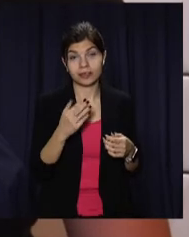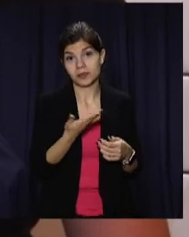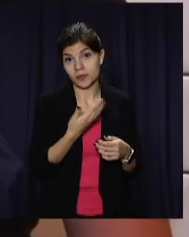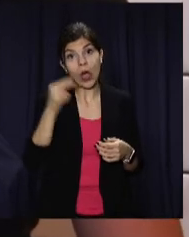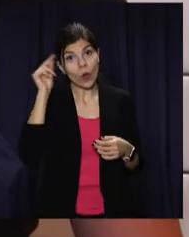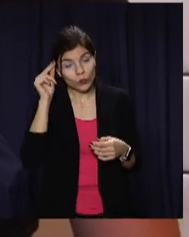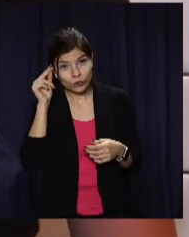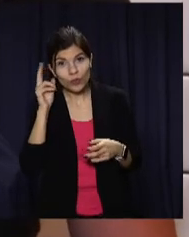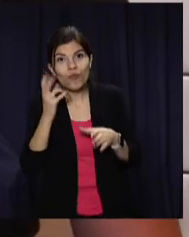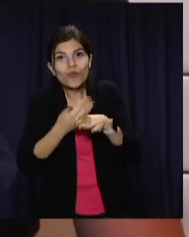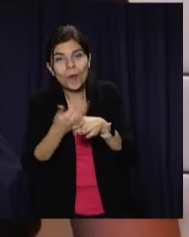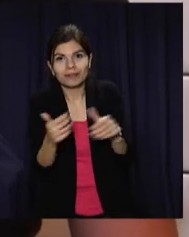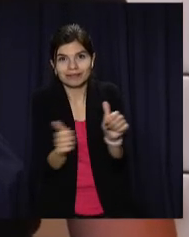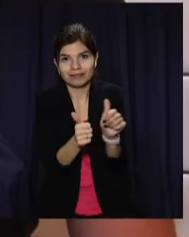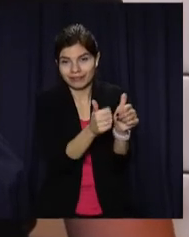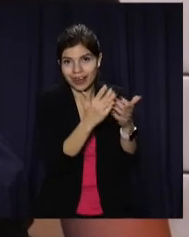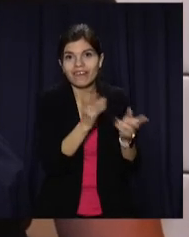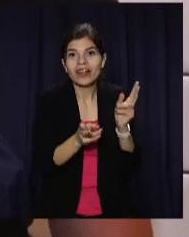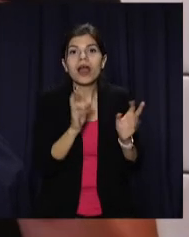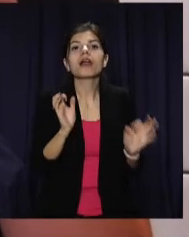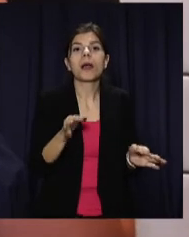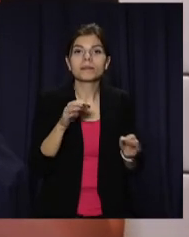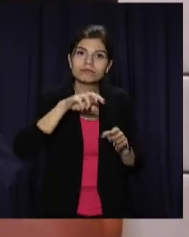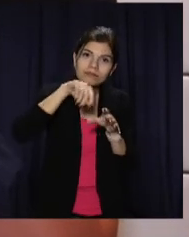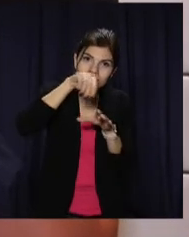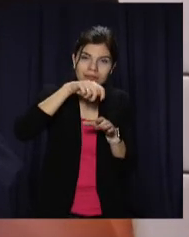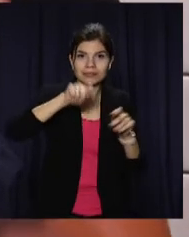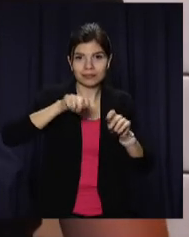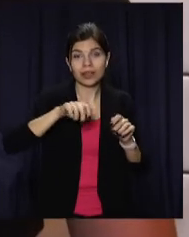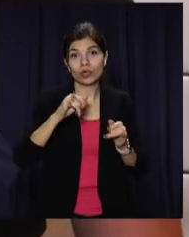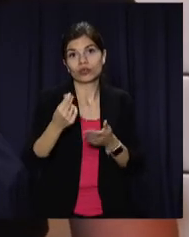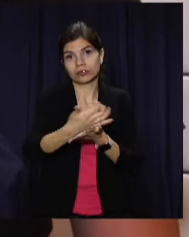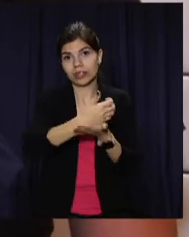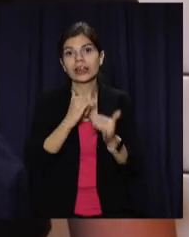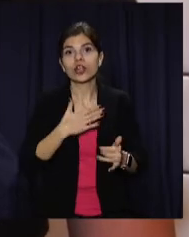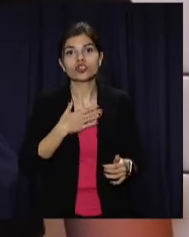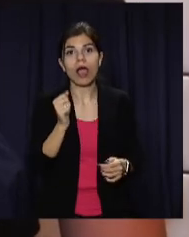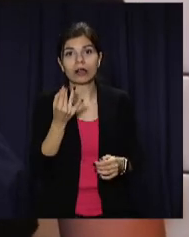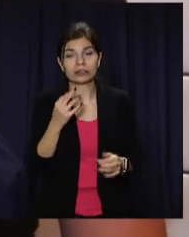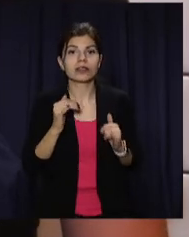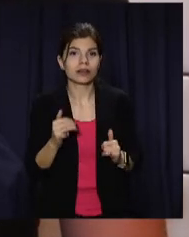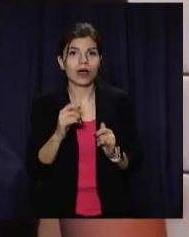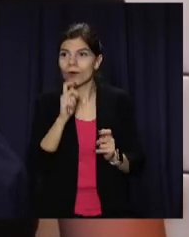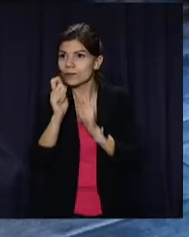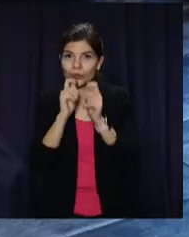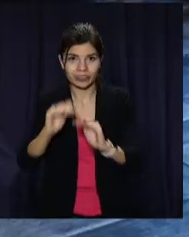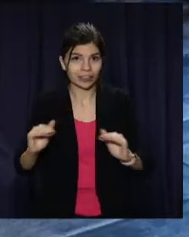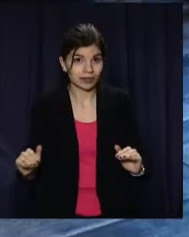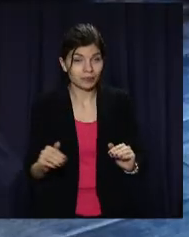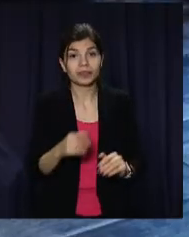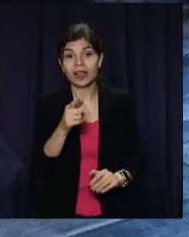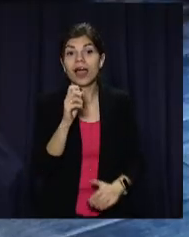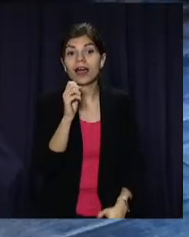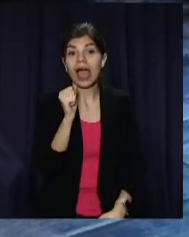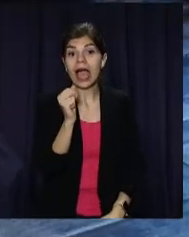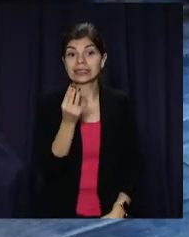навчитися, поміжникам День Свято-Миколая, навчитися варити каву і збрати кошик для нашої акції на закупівлю подарунки для дітлахів. Акція «Миколай